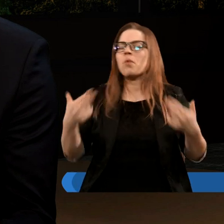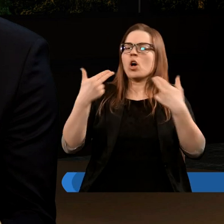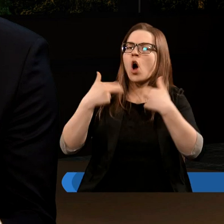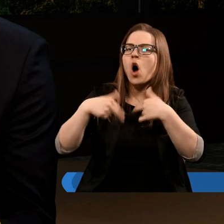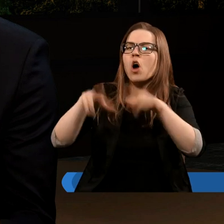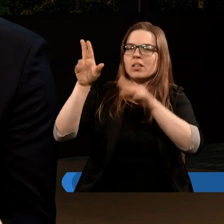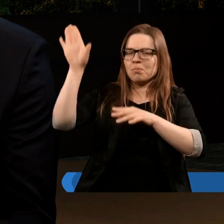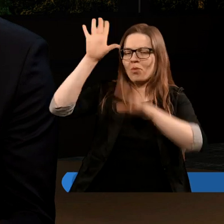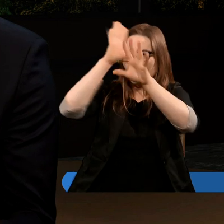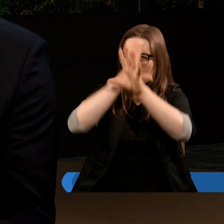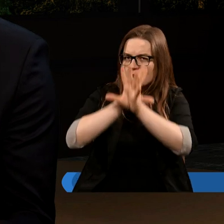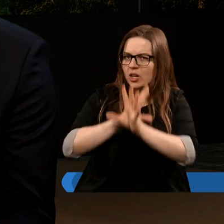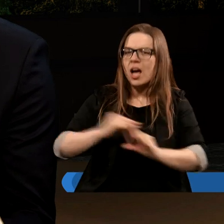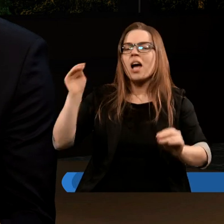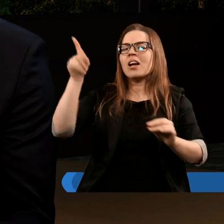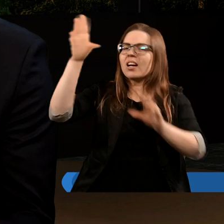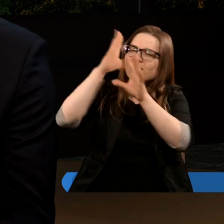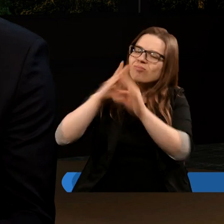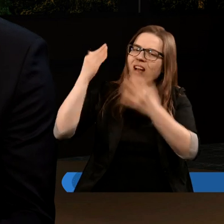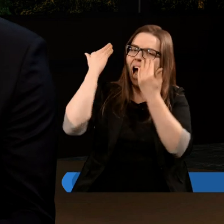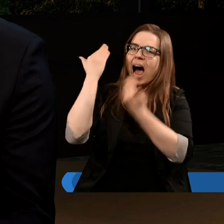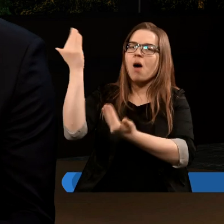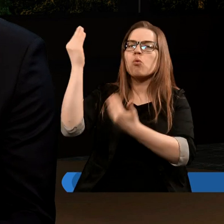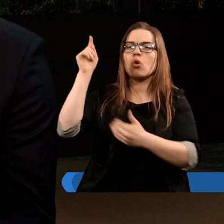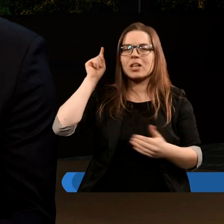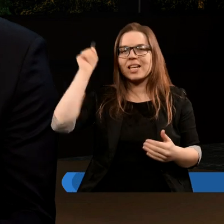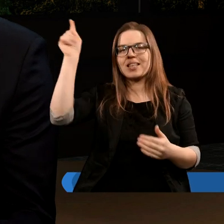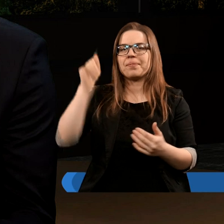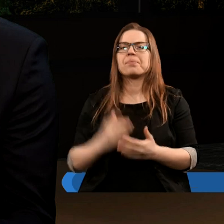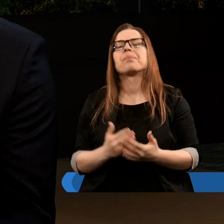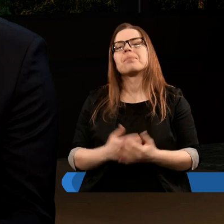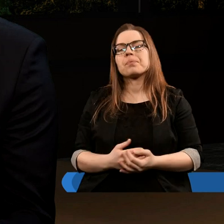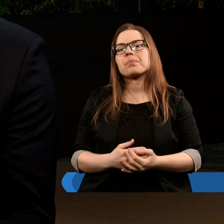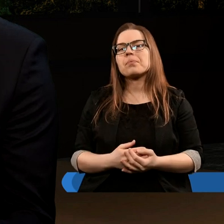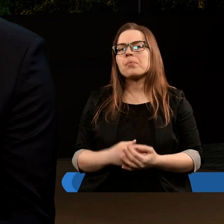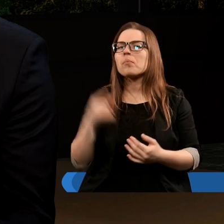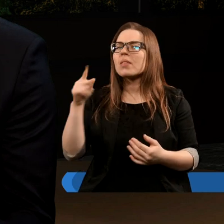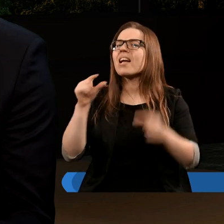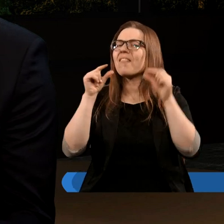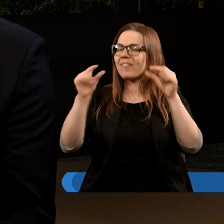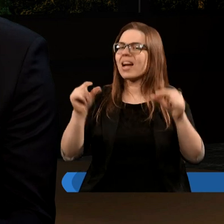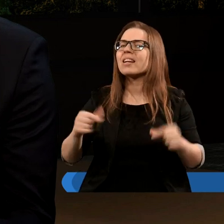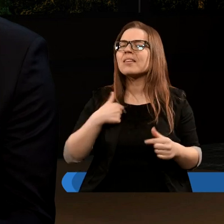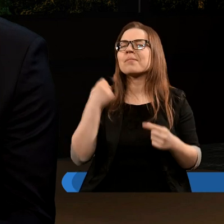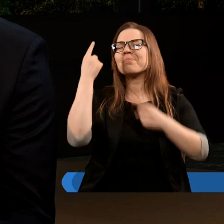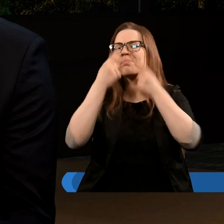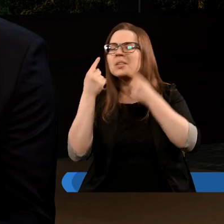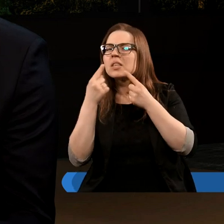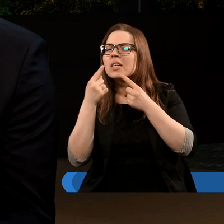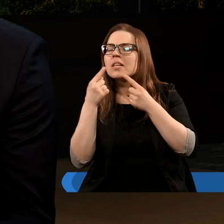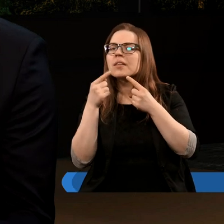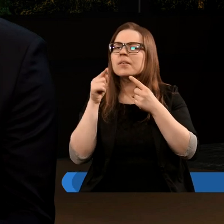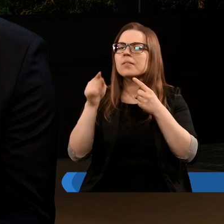oddaje Bogu cześć, oddaje Bogu autorytet i szacunek. Wydaje mi się, że te wersety w